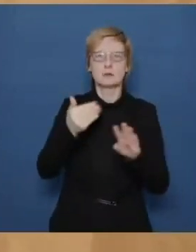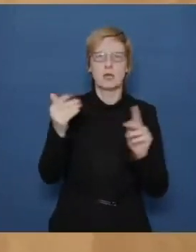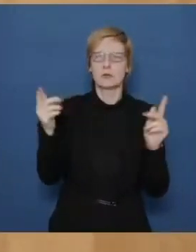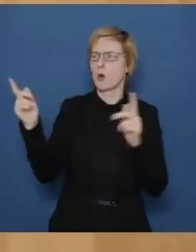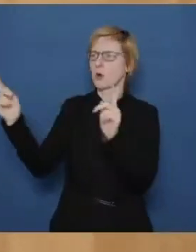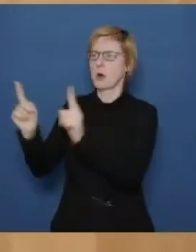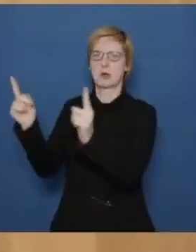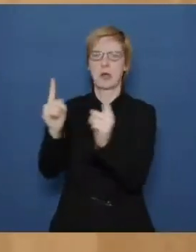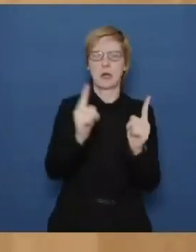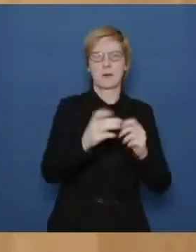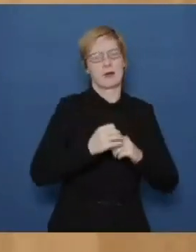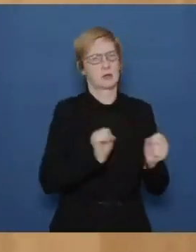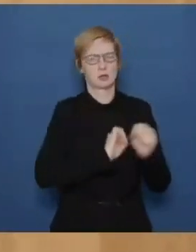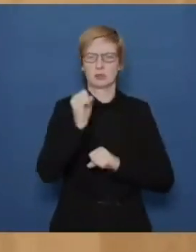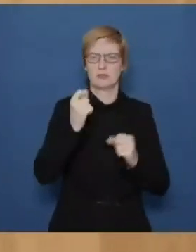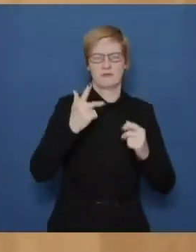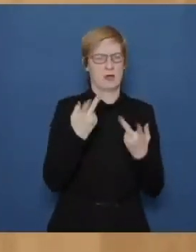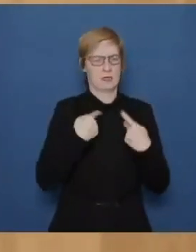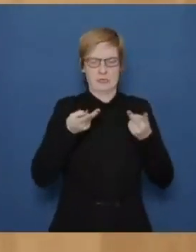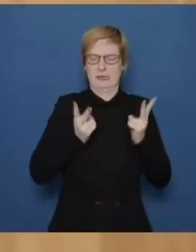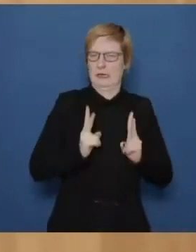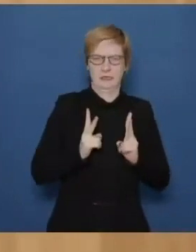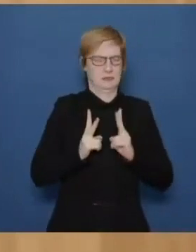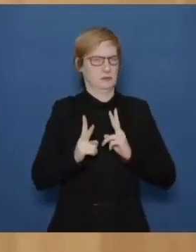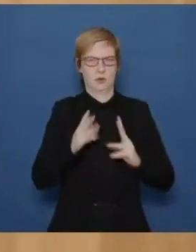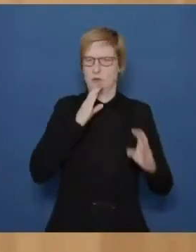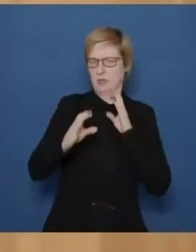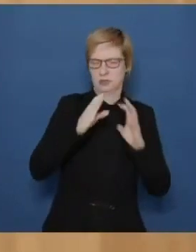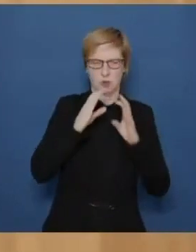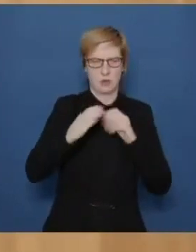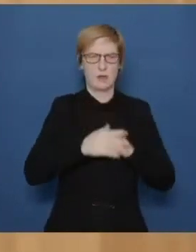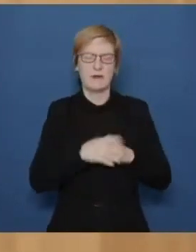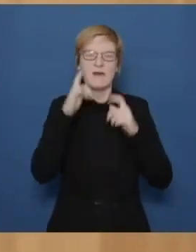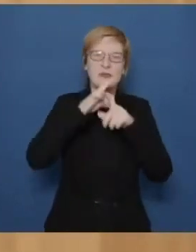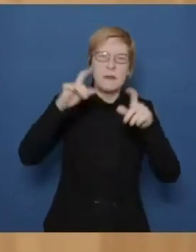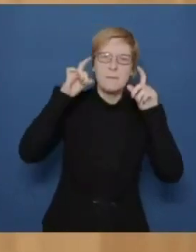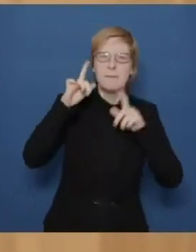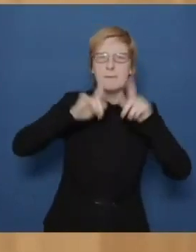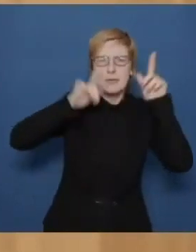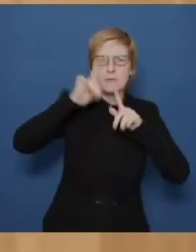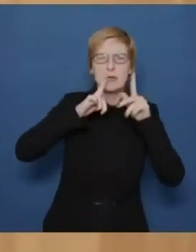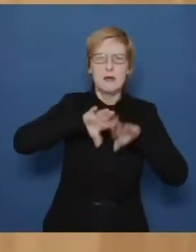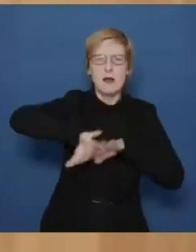Ich mache das, aber ich finde, das ist eine ungerechte Kommunikation, wenn die einen der Mimik beraubt sind und die anderen nicht.